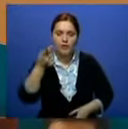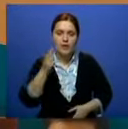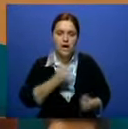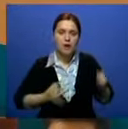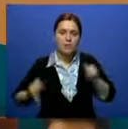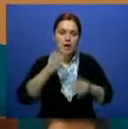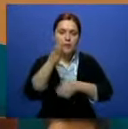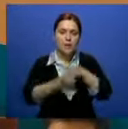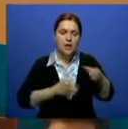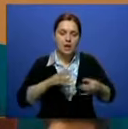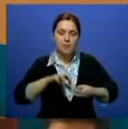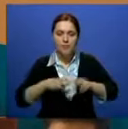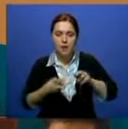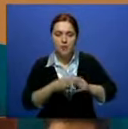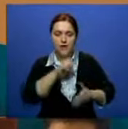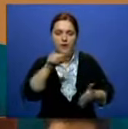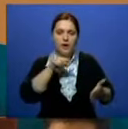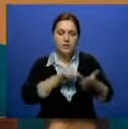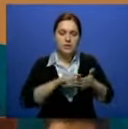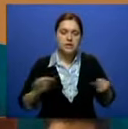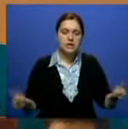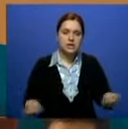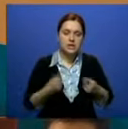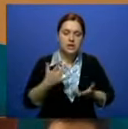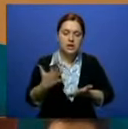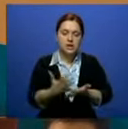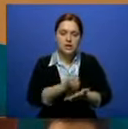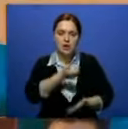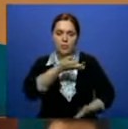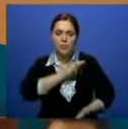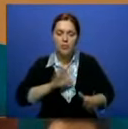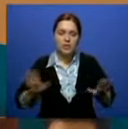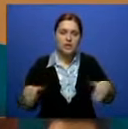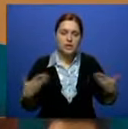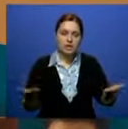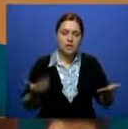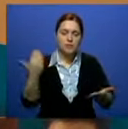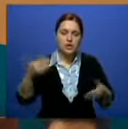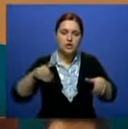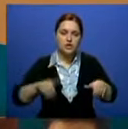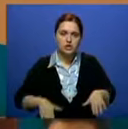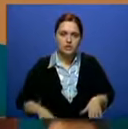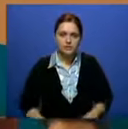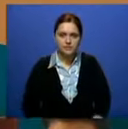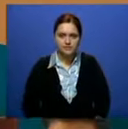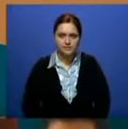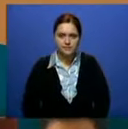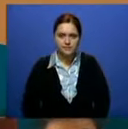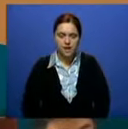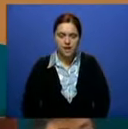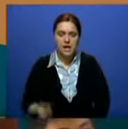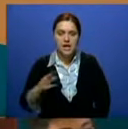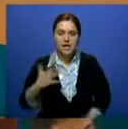глобальных вопросов мирового развития и выработки конструктивных предложений по их решению. Для